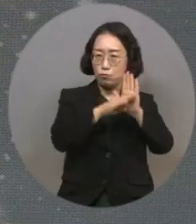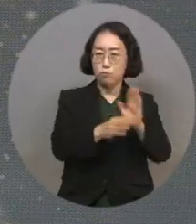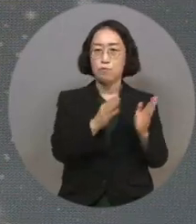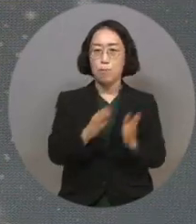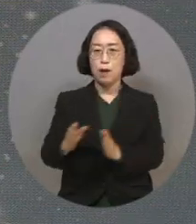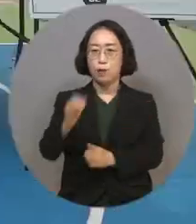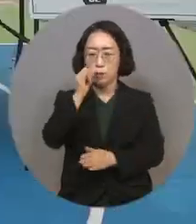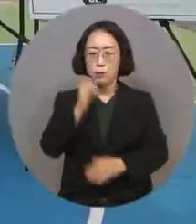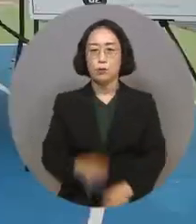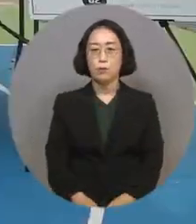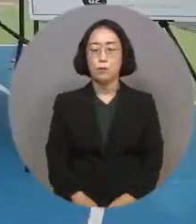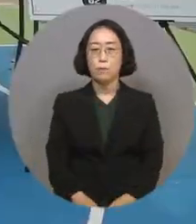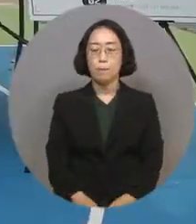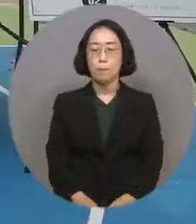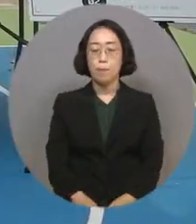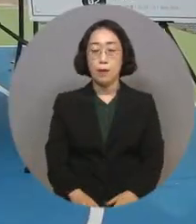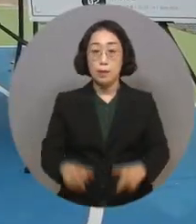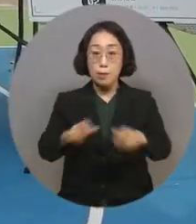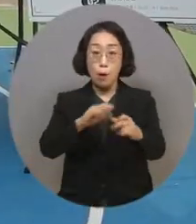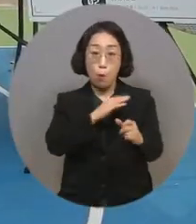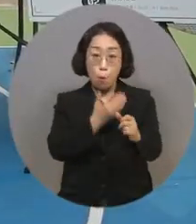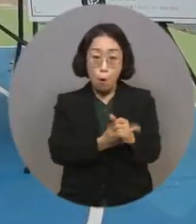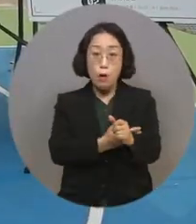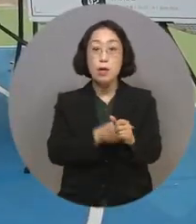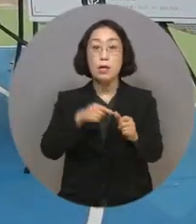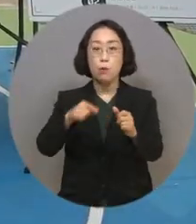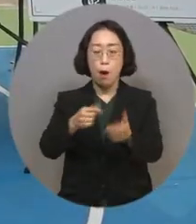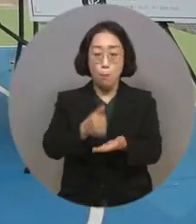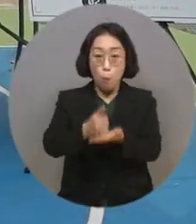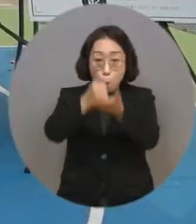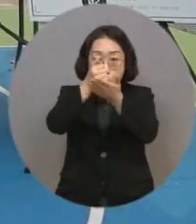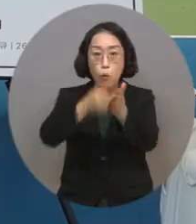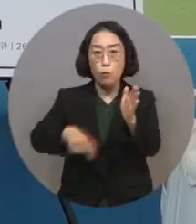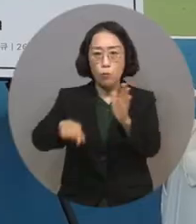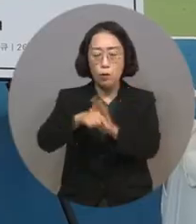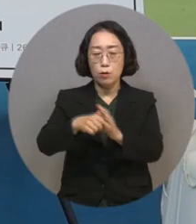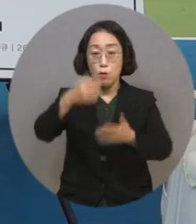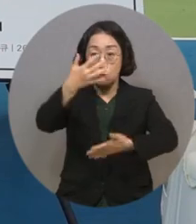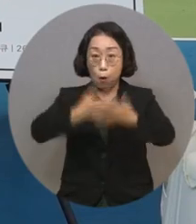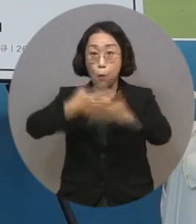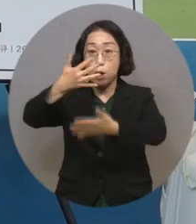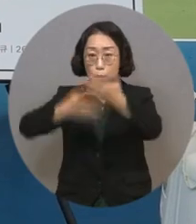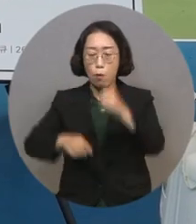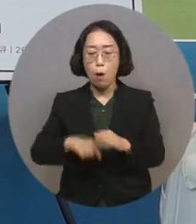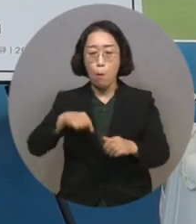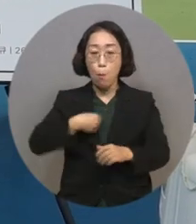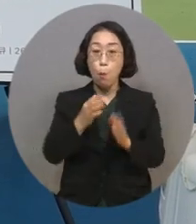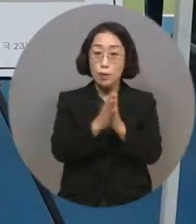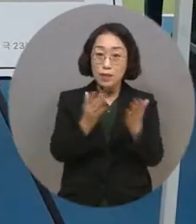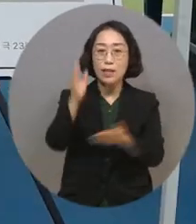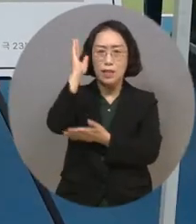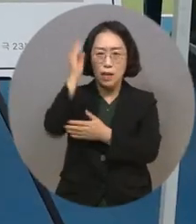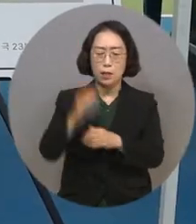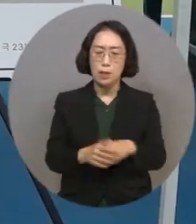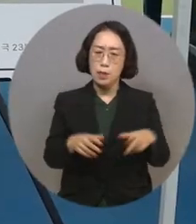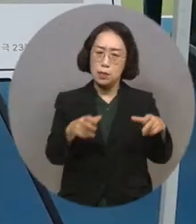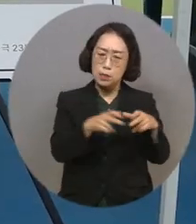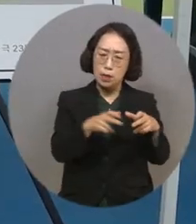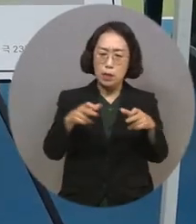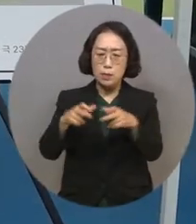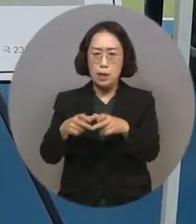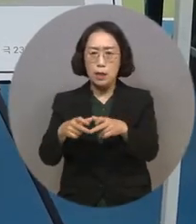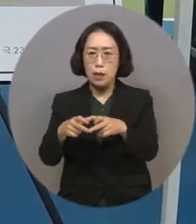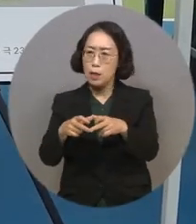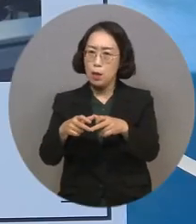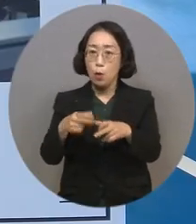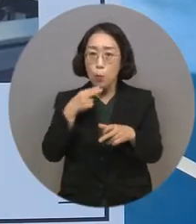장애인 권리와 포용을 주제로 한 상영작들은 당사자들의 이야기는 물론 장애인과 비장애인이